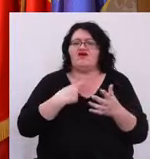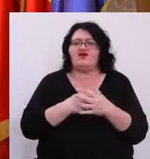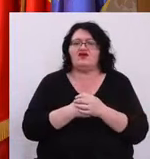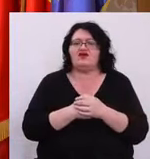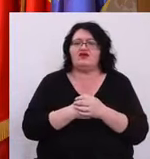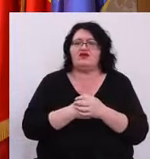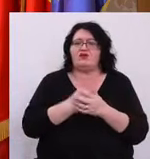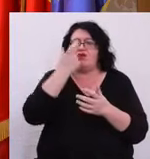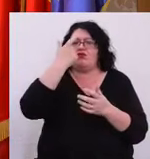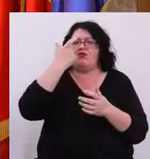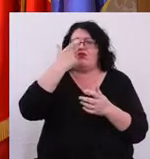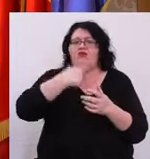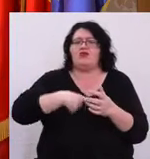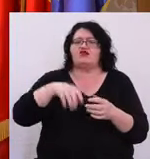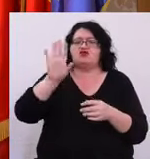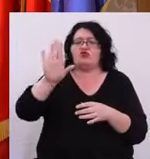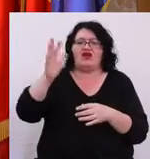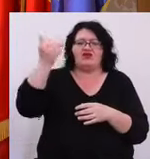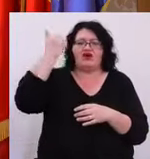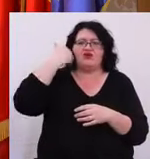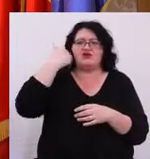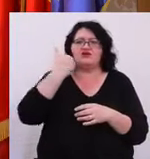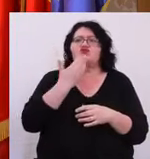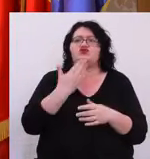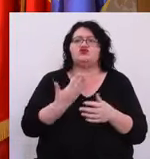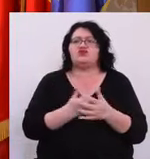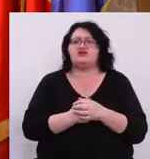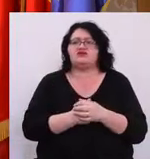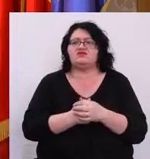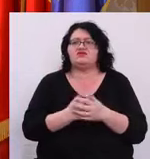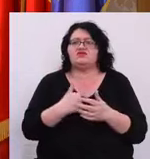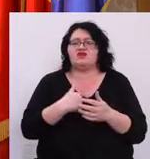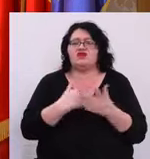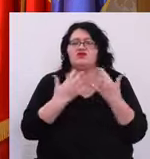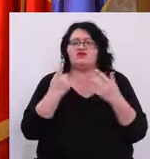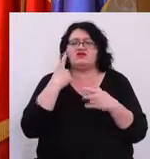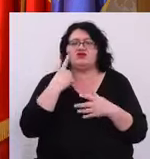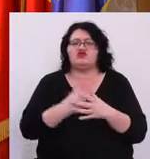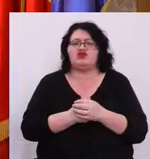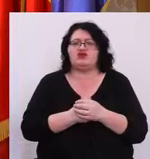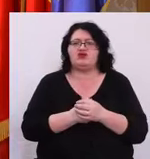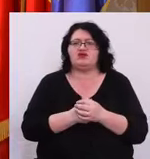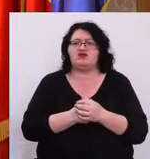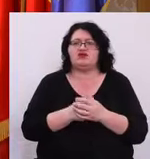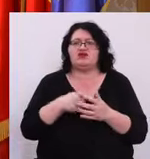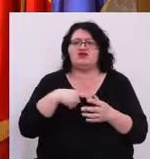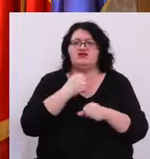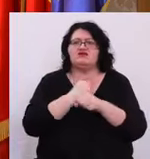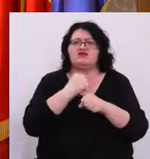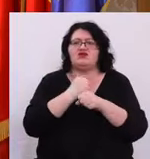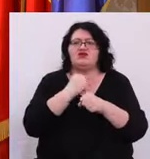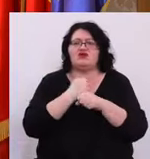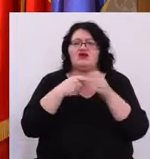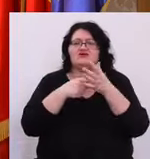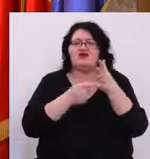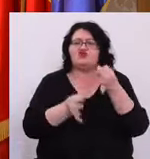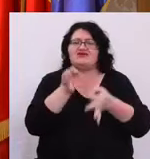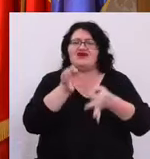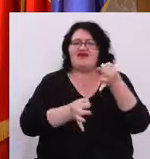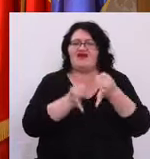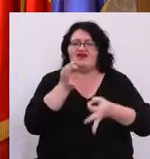poziția dumneavoastră? Mulțumesc! Da, mulțumesc mult! Eu, din câte știu, se lucrează la această